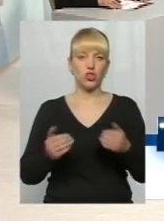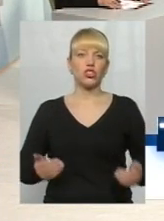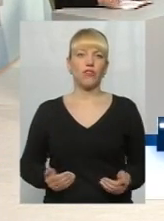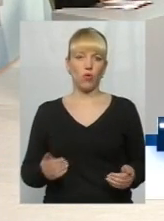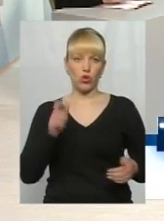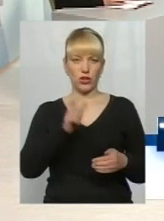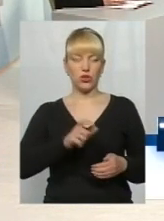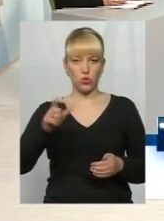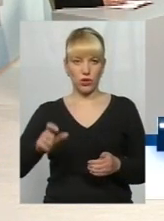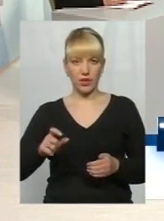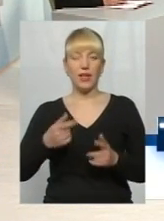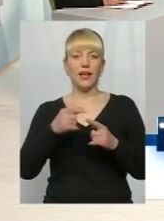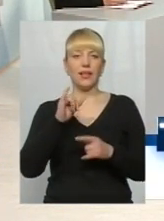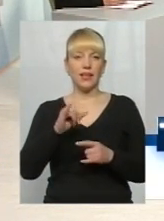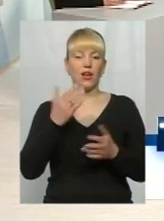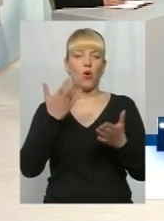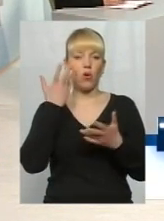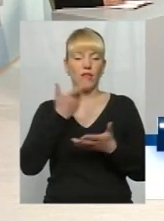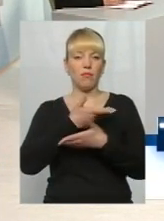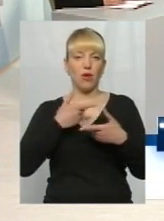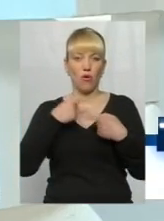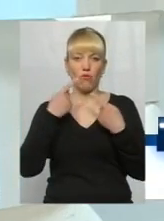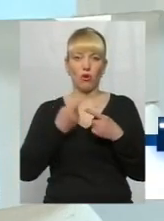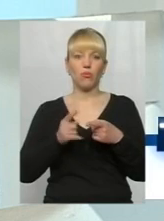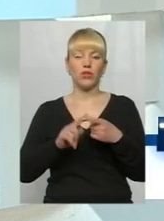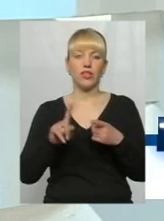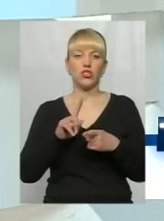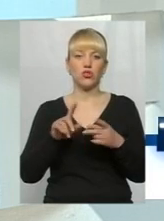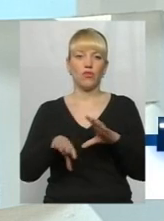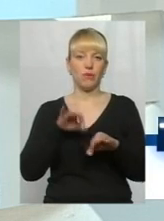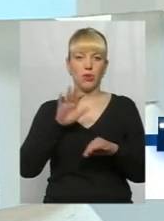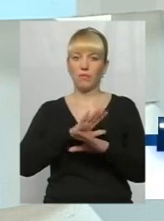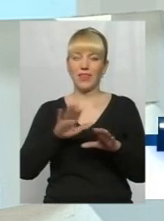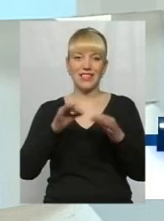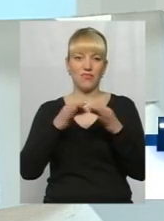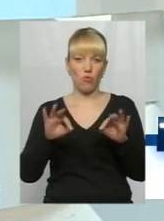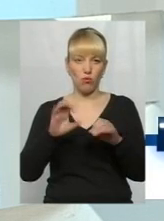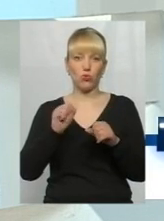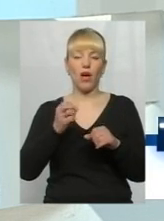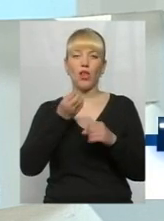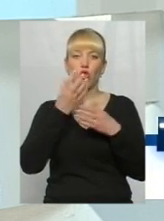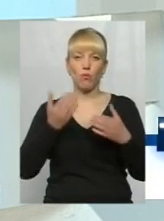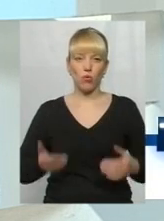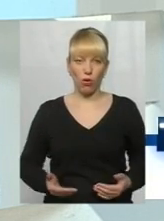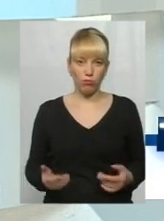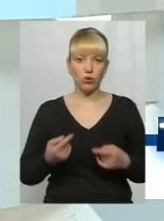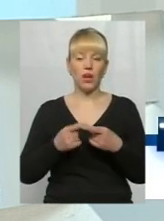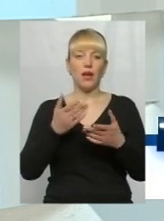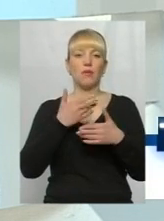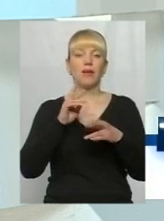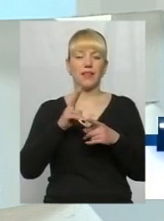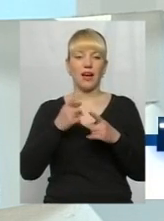істоти. І коли ми говоримо про те, що вибираємо не свободу, а добробут, то ми трошки ніби